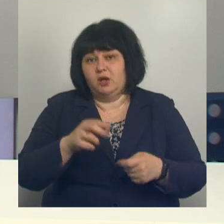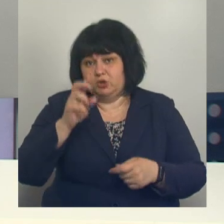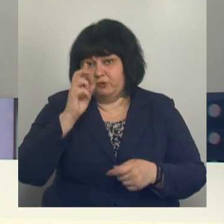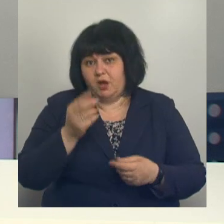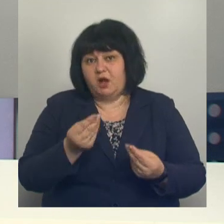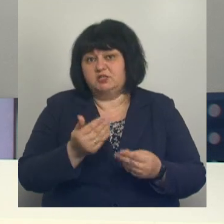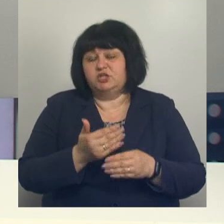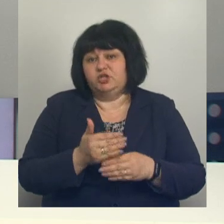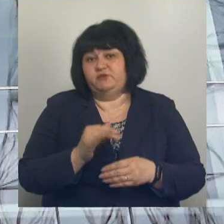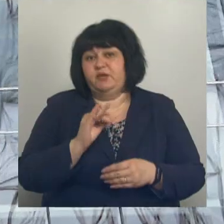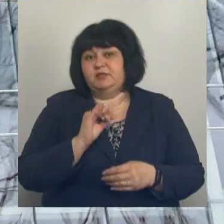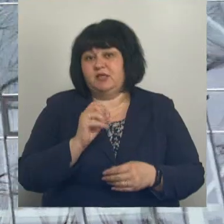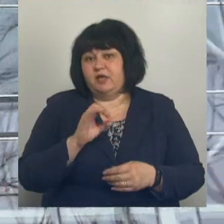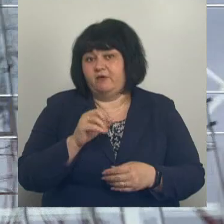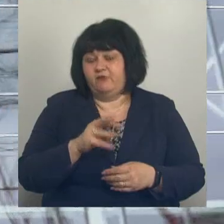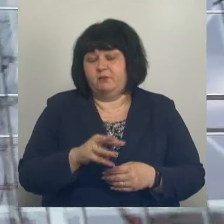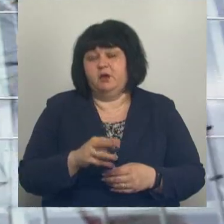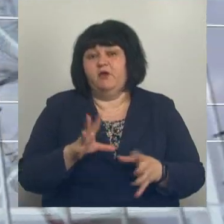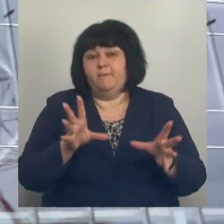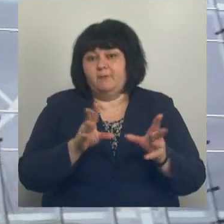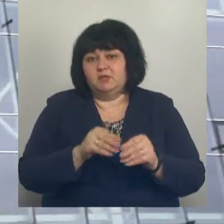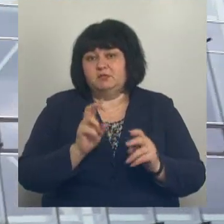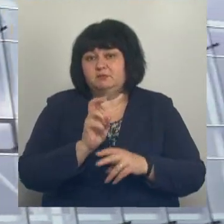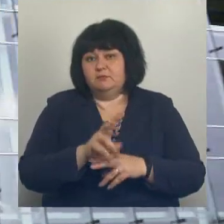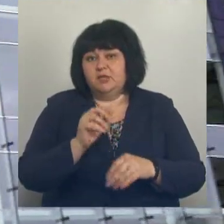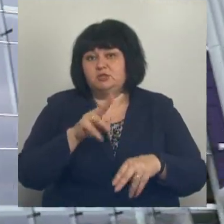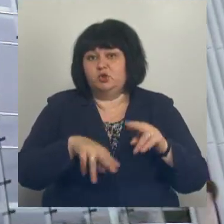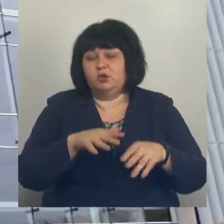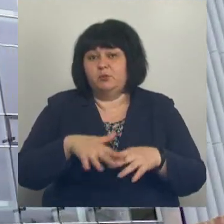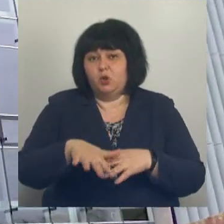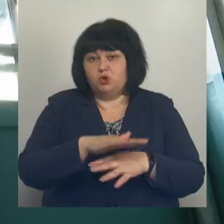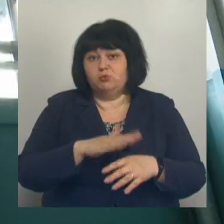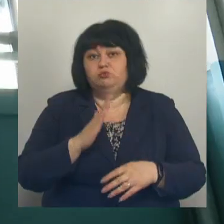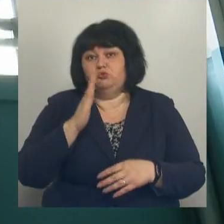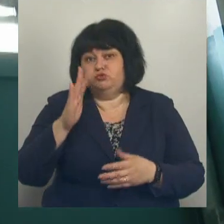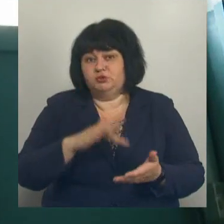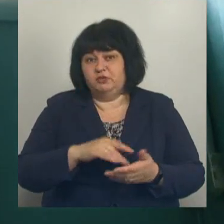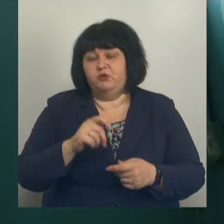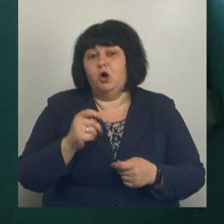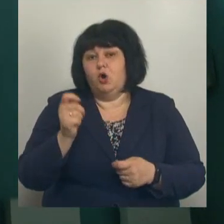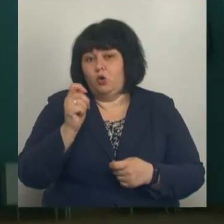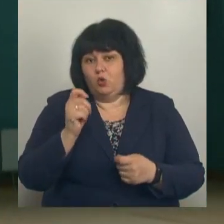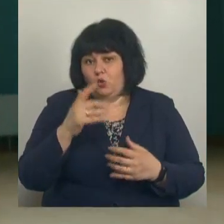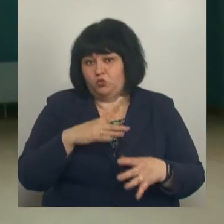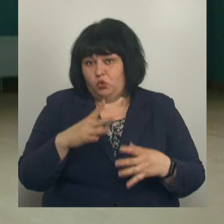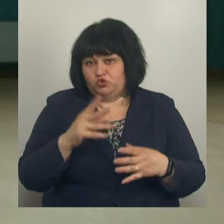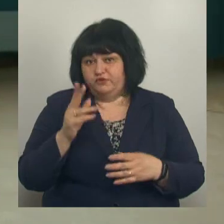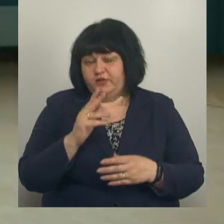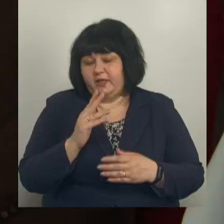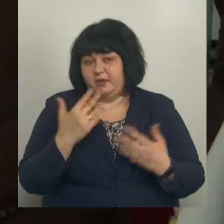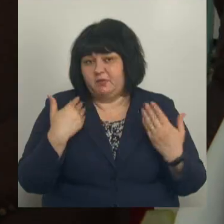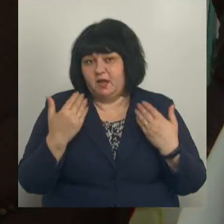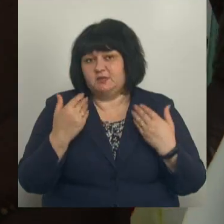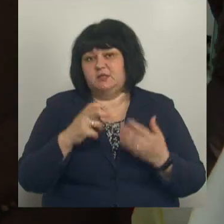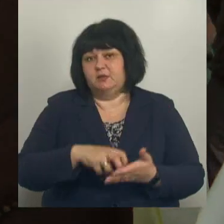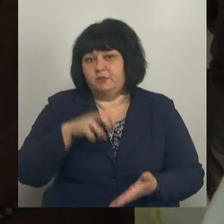казначейства Эли Исаевым. Вместе они побывали на строительной площадке будущего центра художественной гимнастики, спортивной акробатики